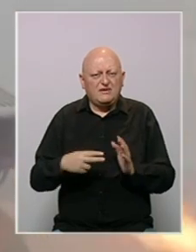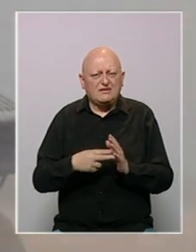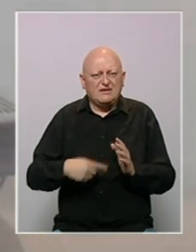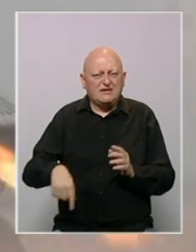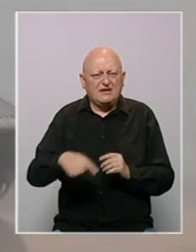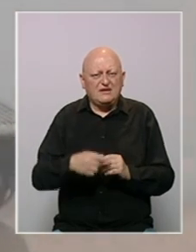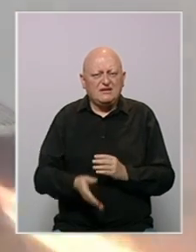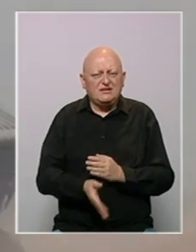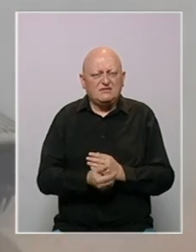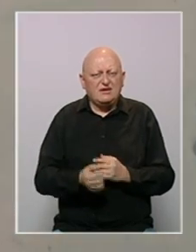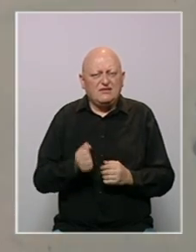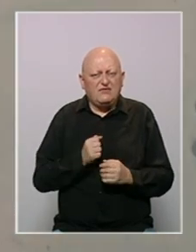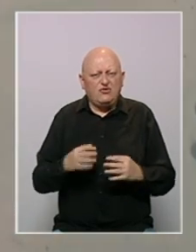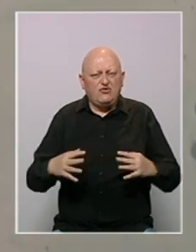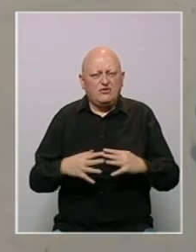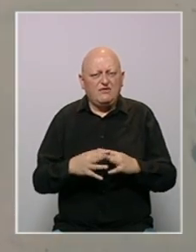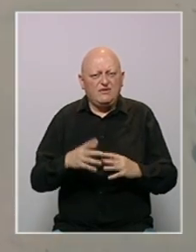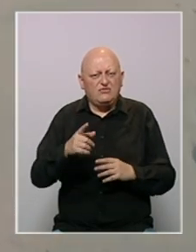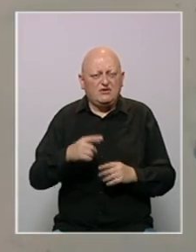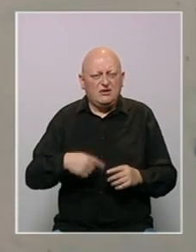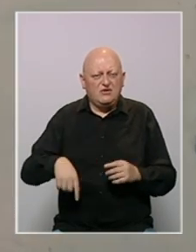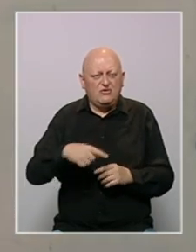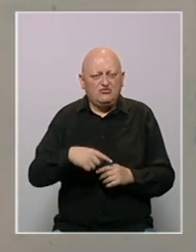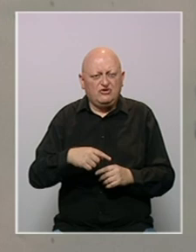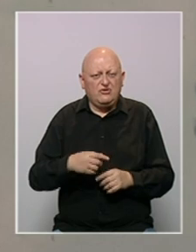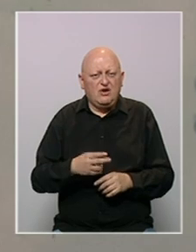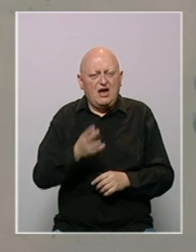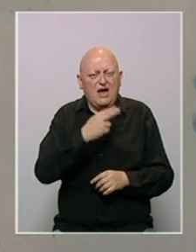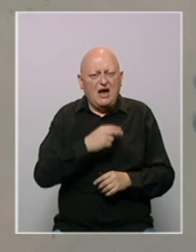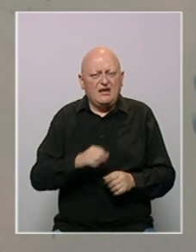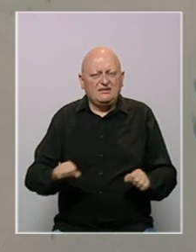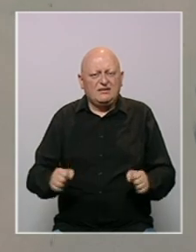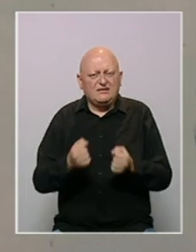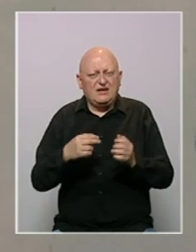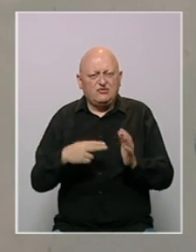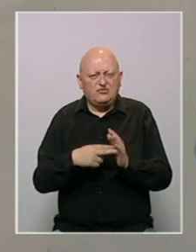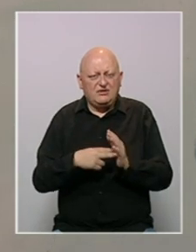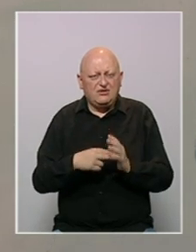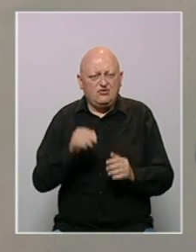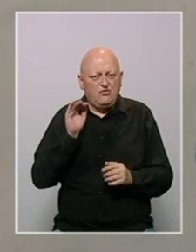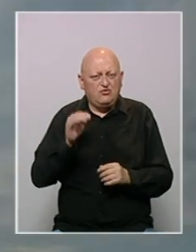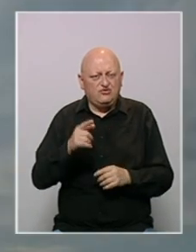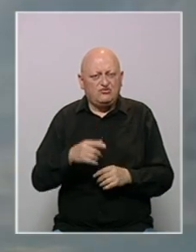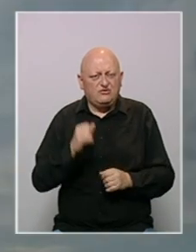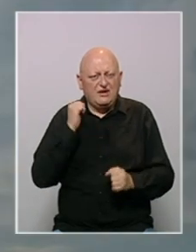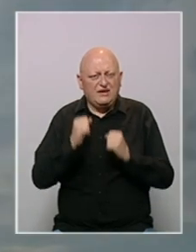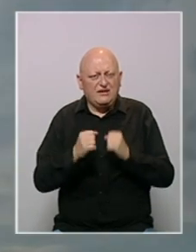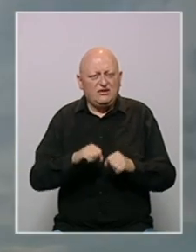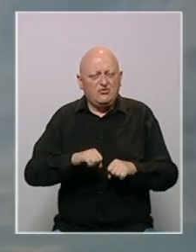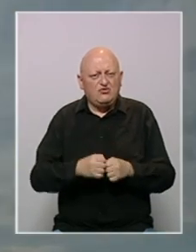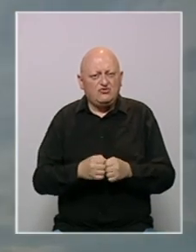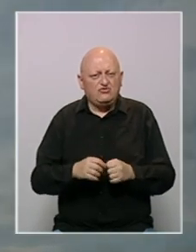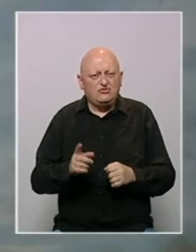opreme iz elektrane i na izbjegavanje vojnog djelovanja u njenom okruženju. Iz agencije za atomskoj energiji uporučili su da